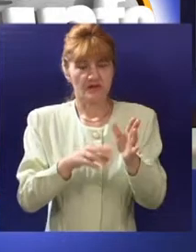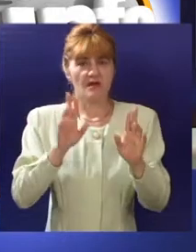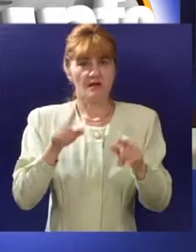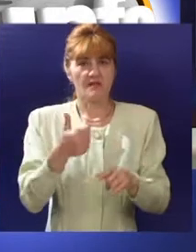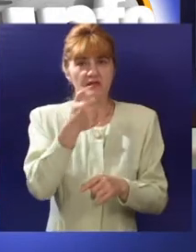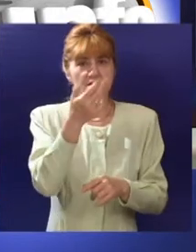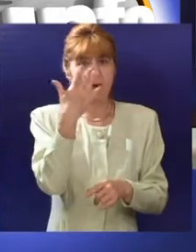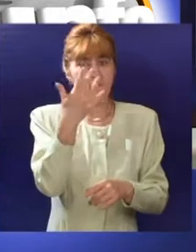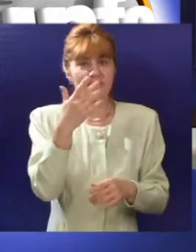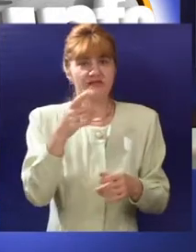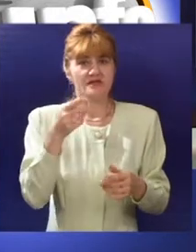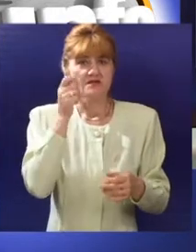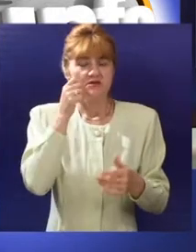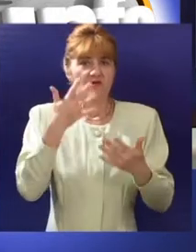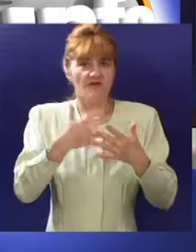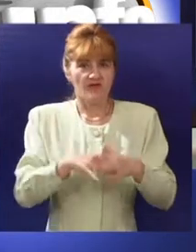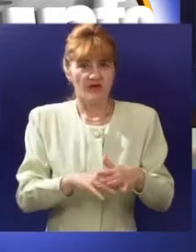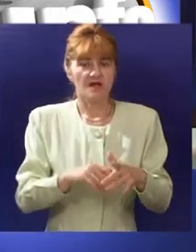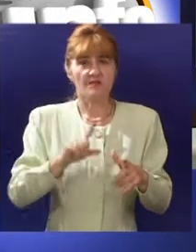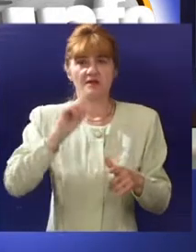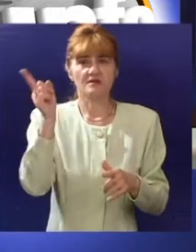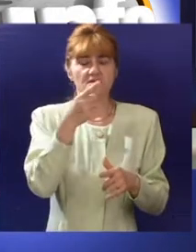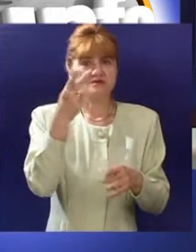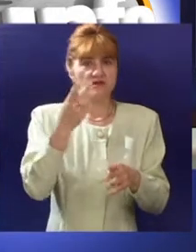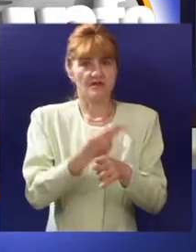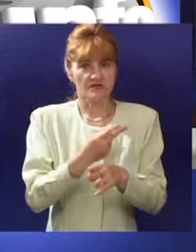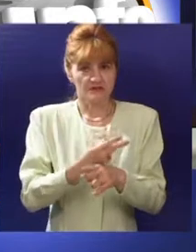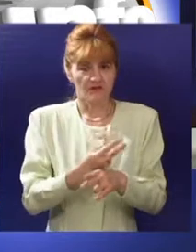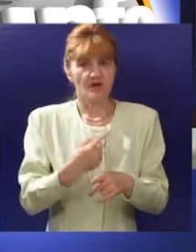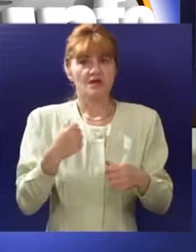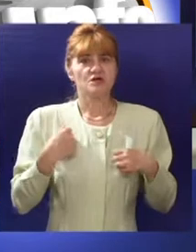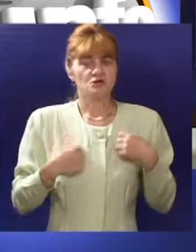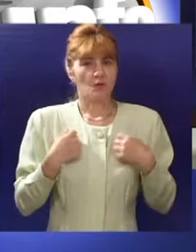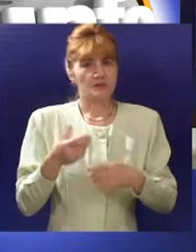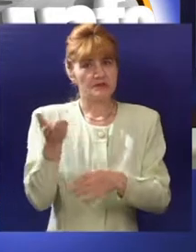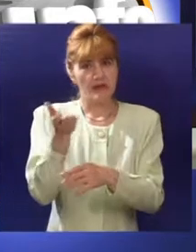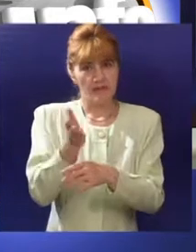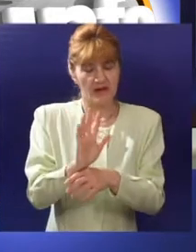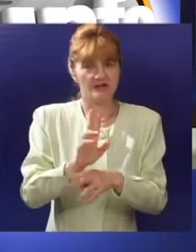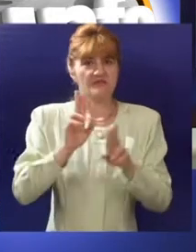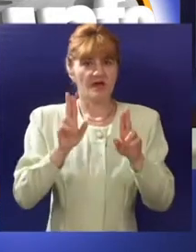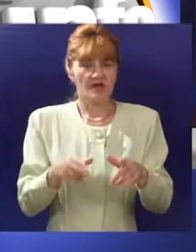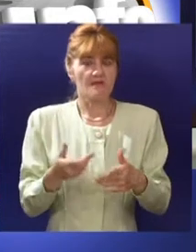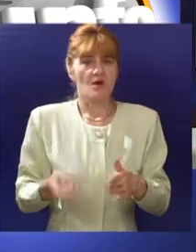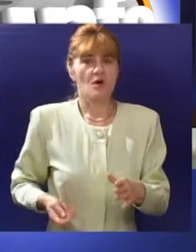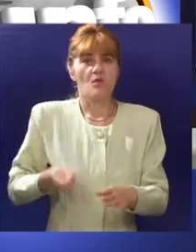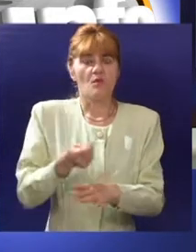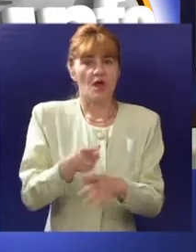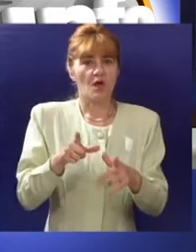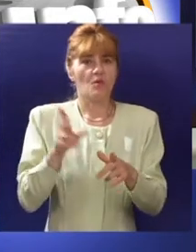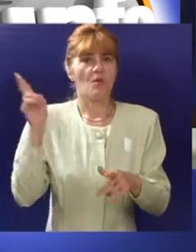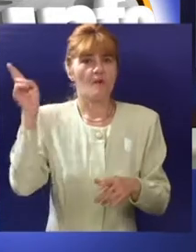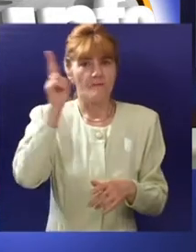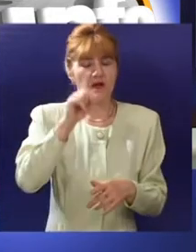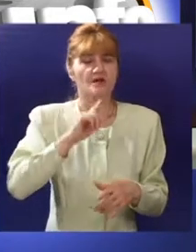150 izlagača iz 20 zemalja centralne i istočne Evrope, a Subotica se predstavila sa mogućnostima ulaganja u